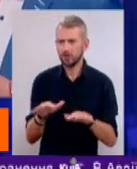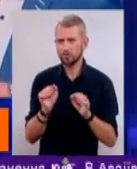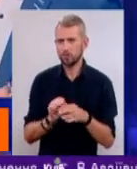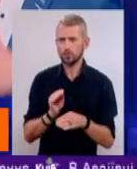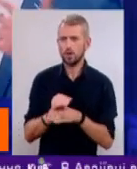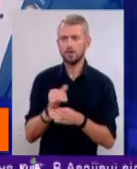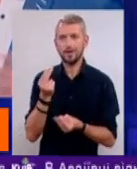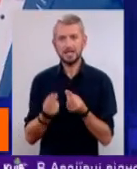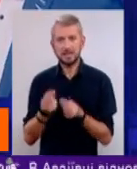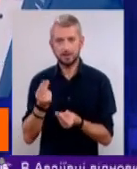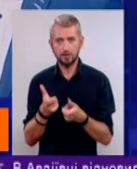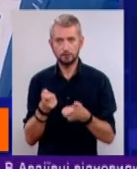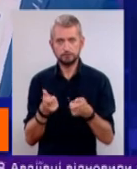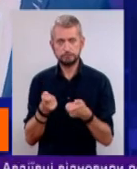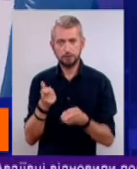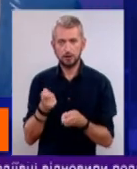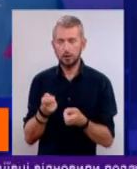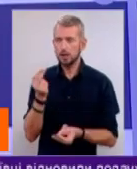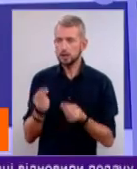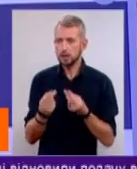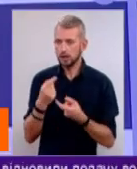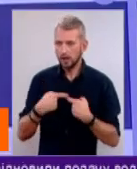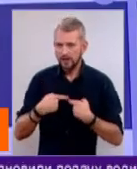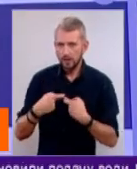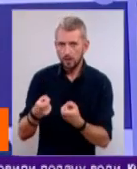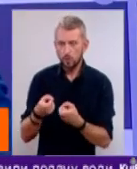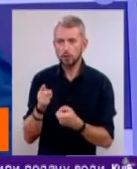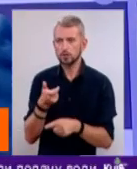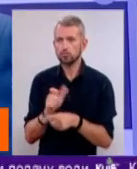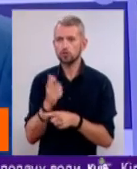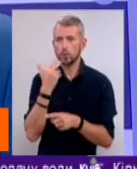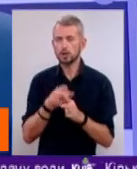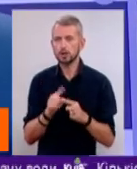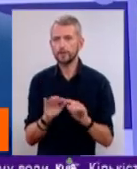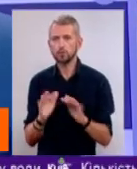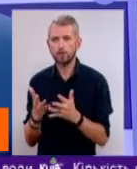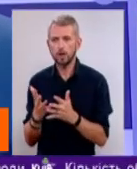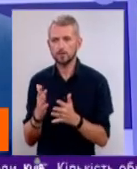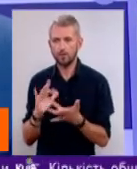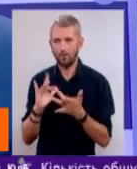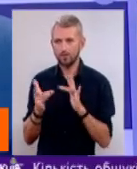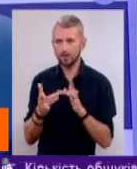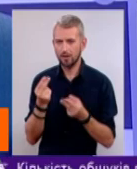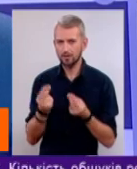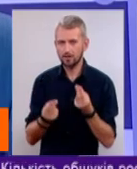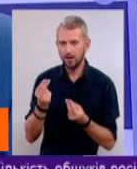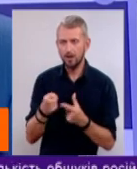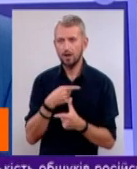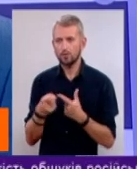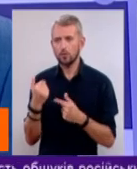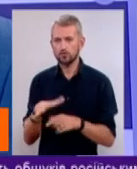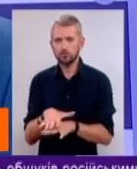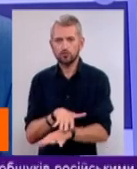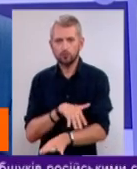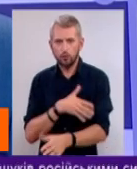ігри, адже досить часто ігри затягують, тим паче, коли це відбувається, там, онлайн-гра або ж там вже тривале